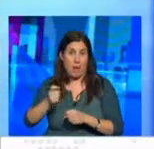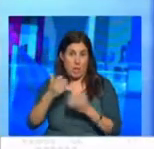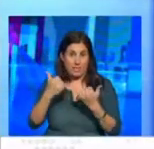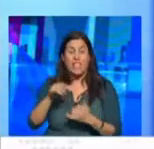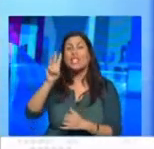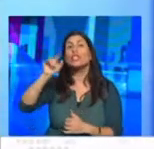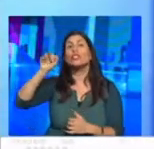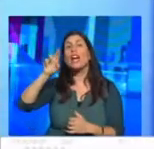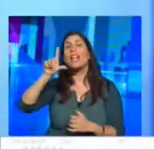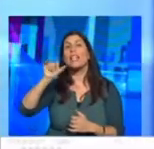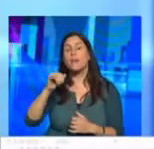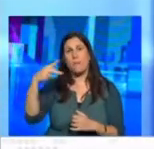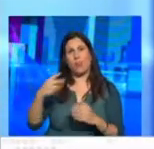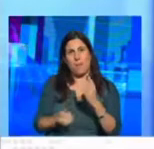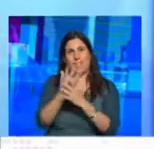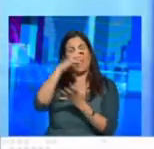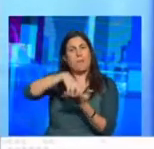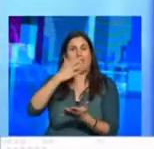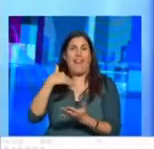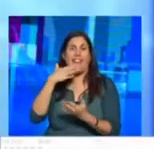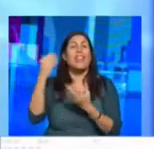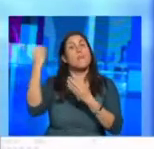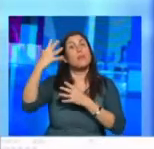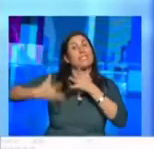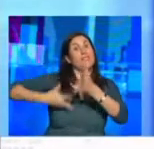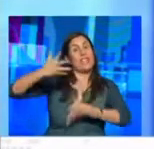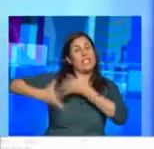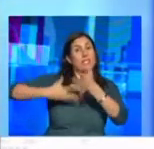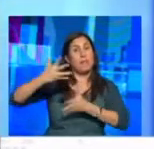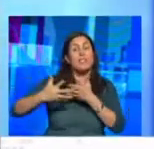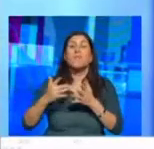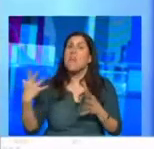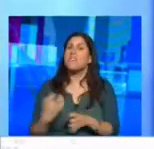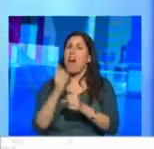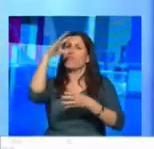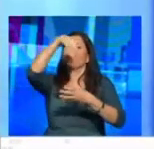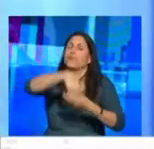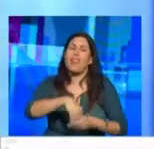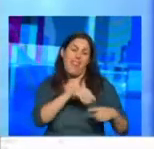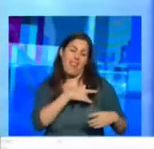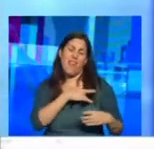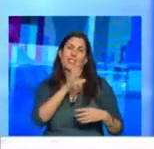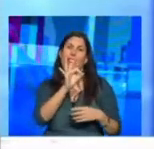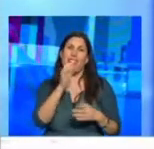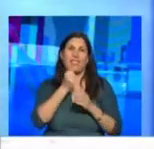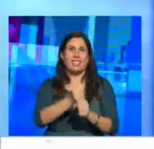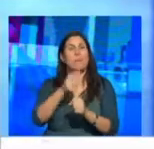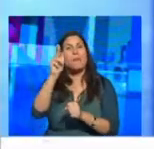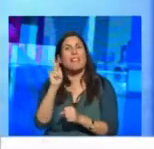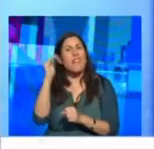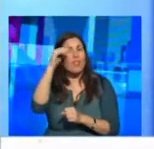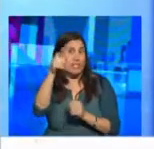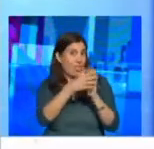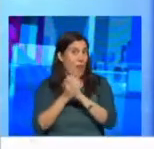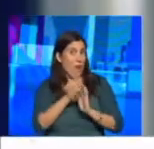שירלי פינטו מייסד את המרכז הישראלי ללימוד שפת הסימנים הצליחה לחדור לליבם של נציגים מקטר והרב הסעודי